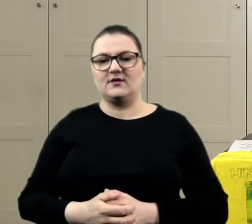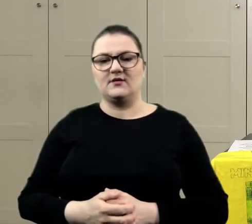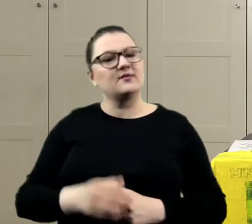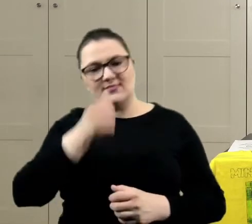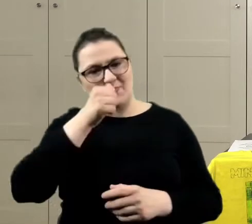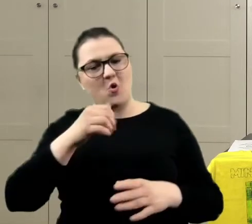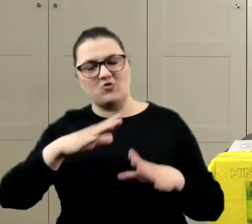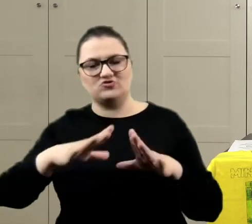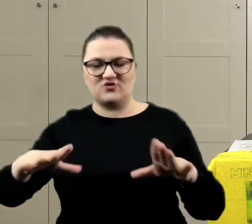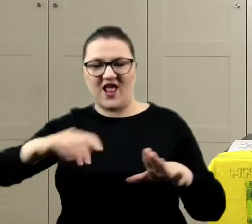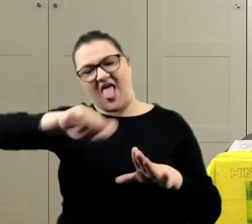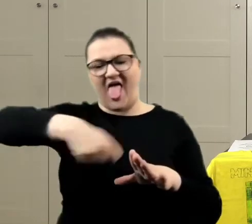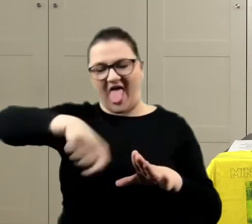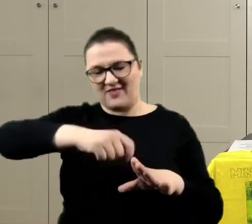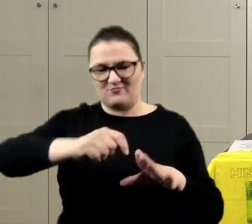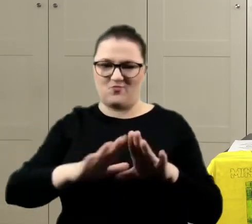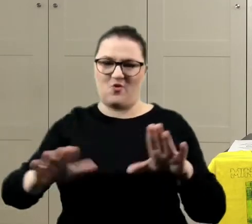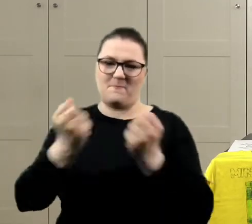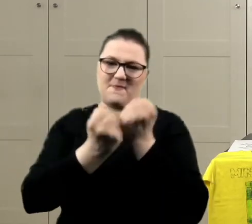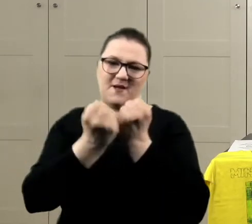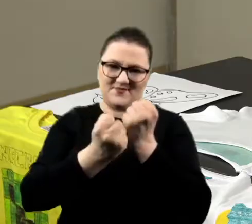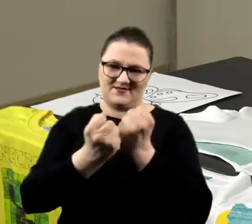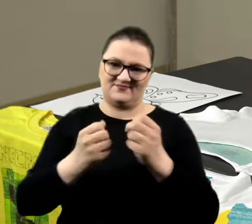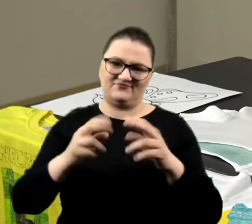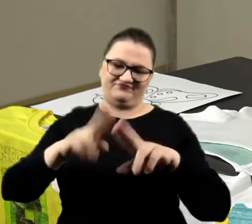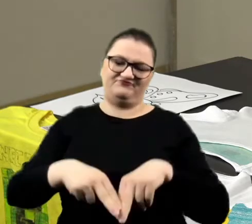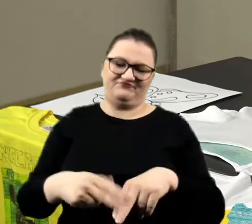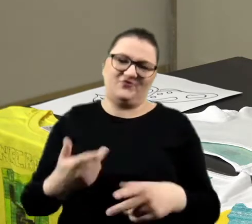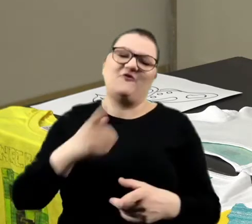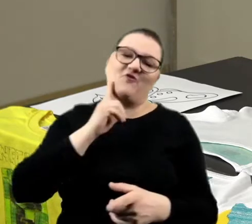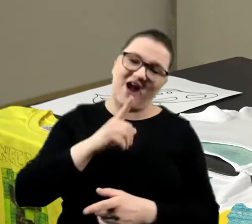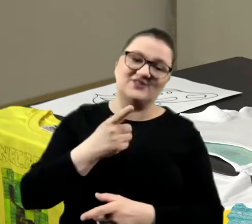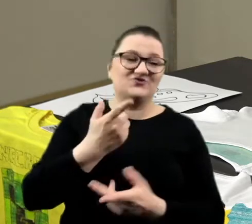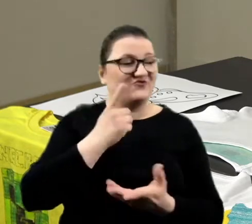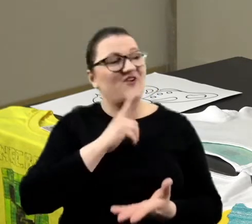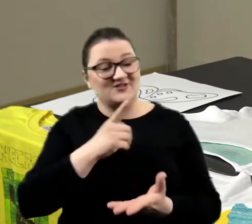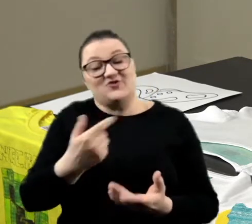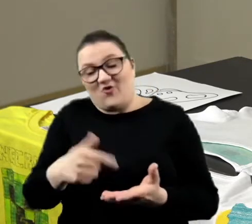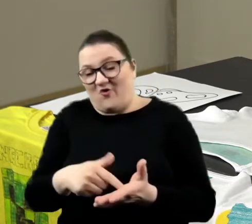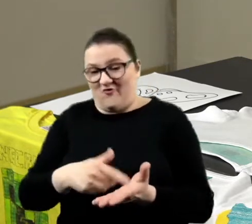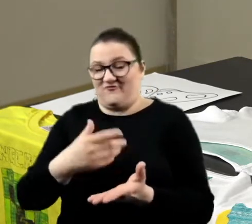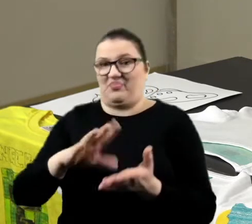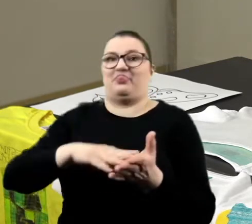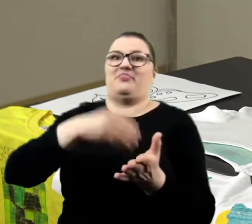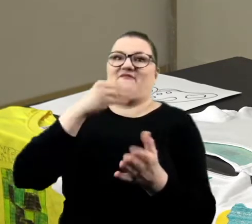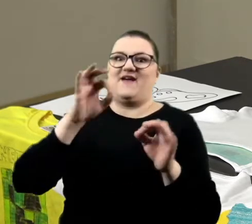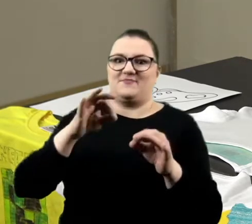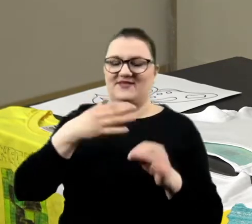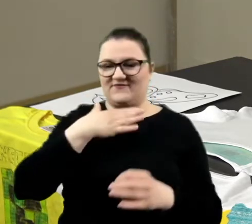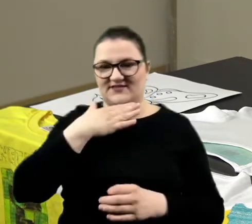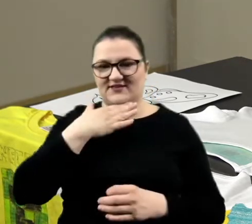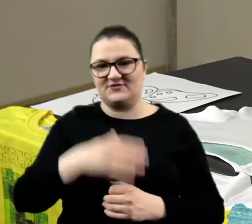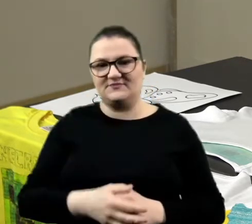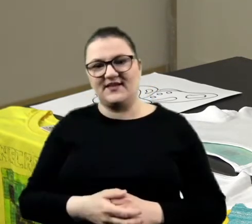farba nam zostanie wtedy na kartce. No właśnie, nic nam nie starczy na to, żeby już na koszulkę nanieść. Ciekawe, który